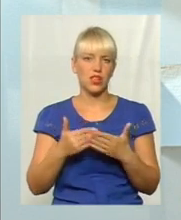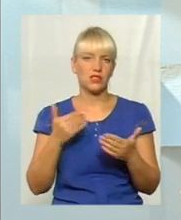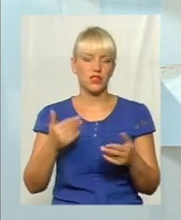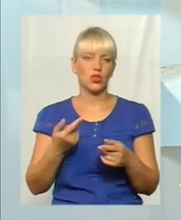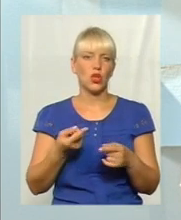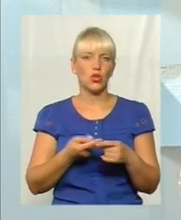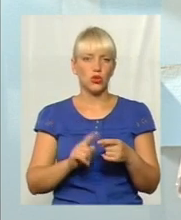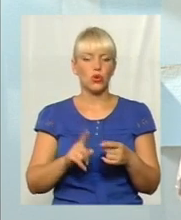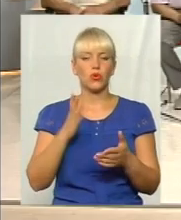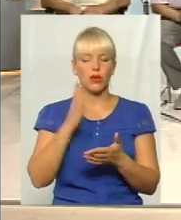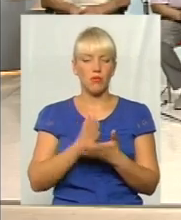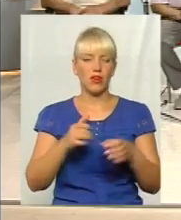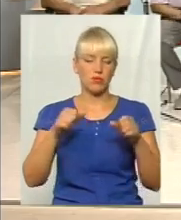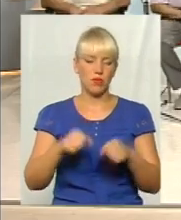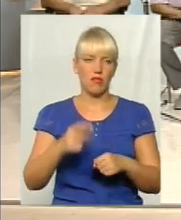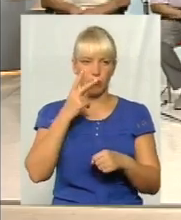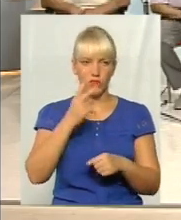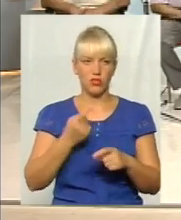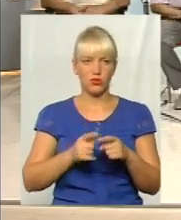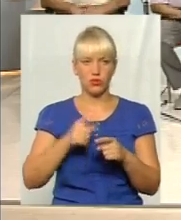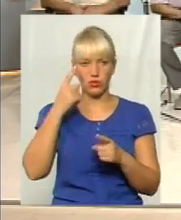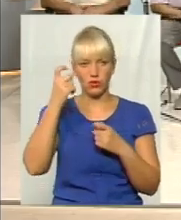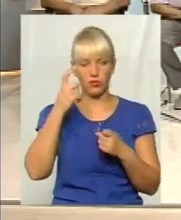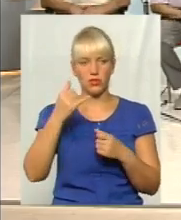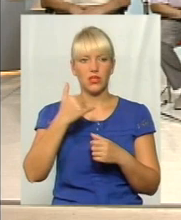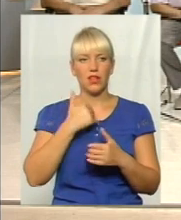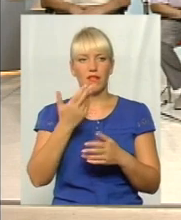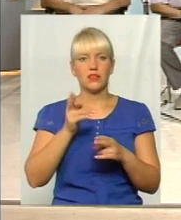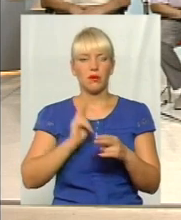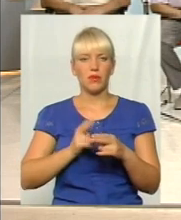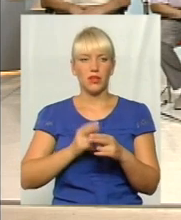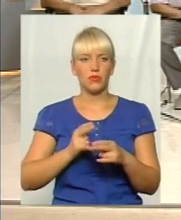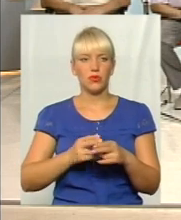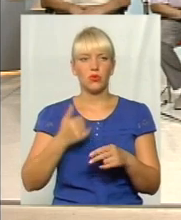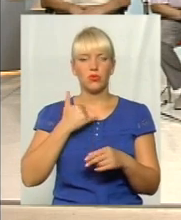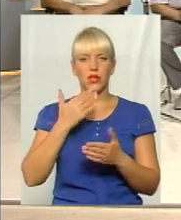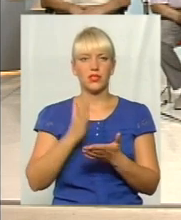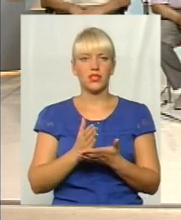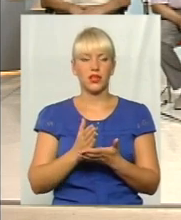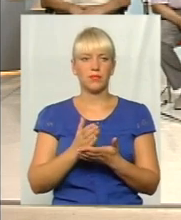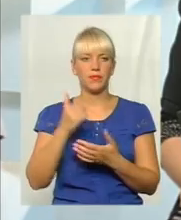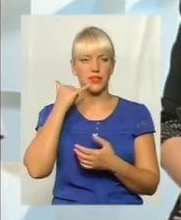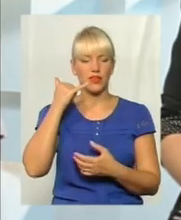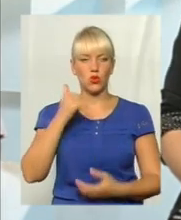що вони... право бачити цю інформацію. Звичайно. Я вас перев'ю на хвилинку пані Ларисе, дякую вам. У нас є телефонний дзвінок